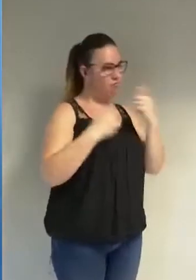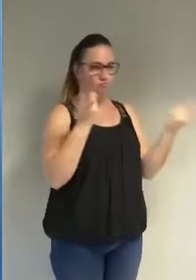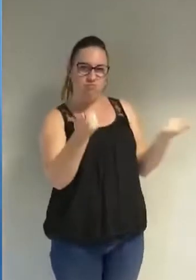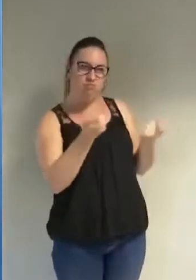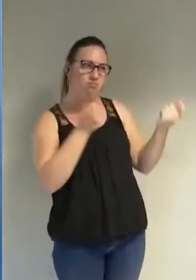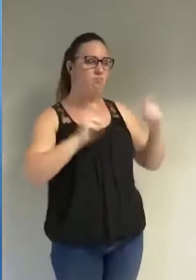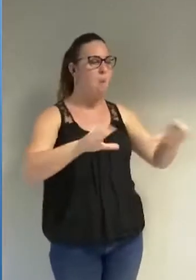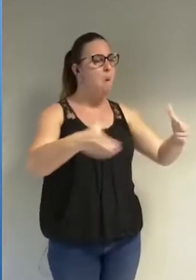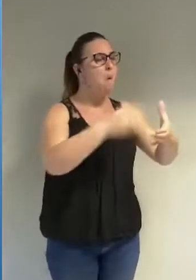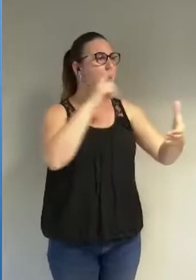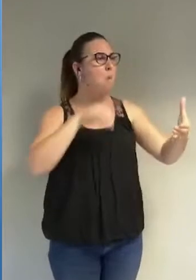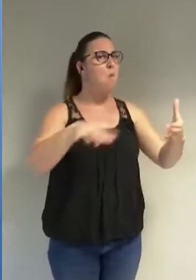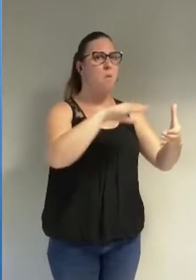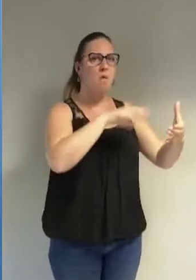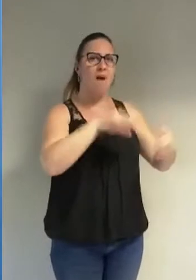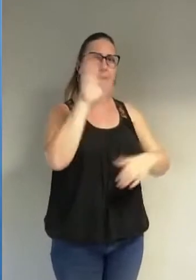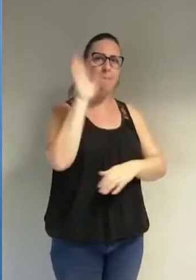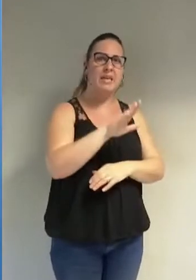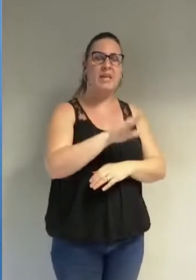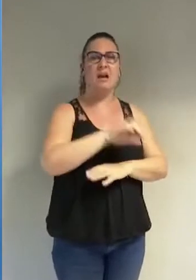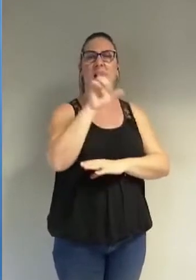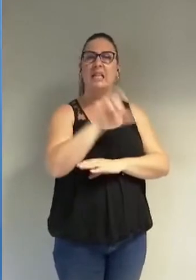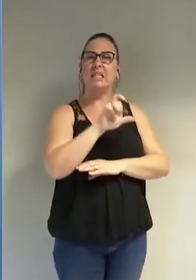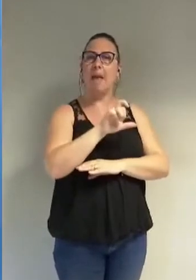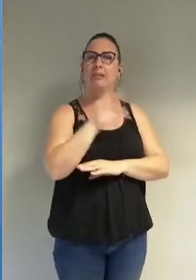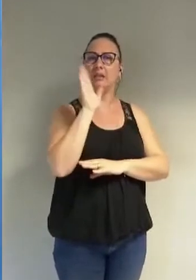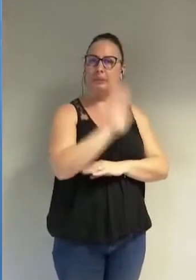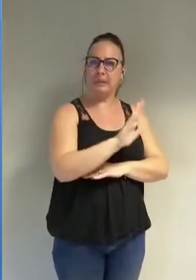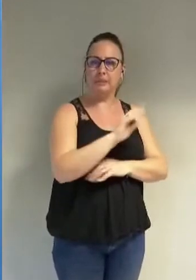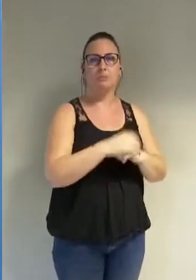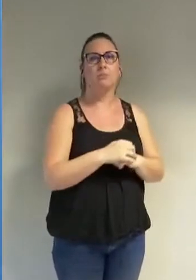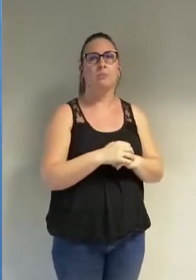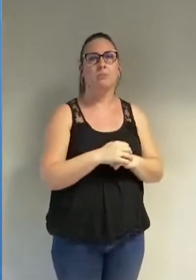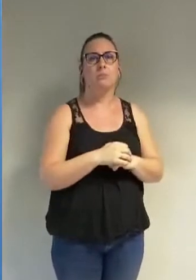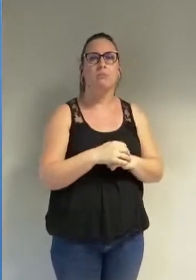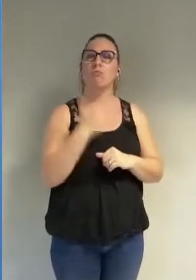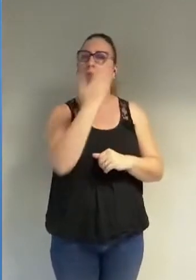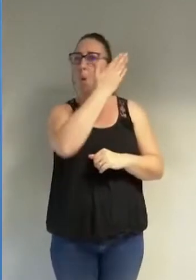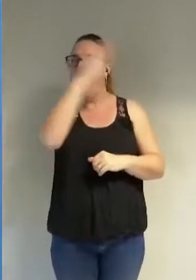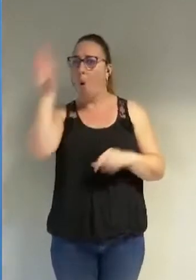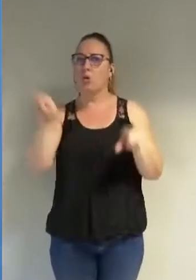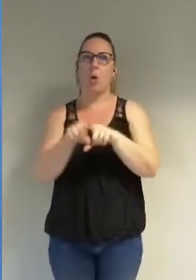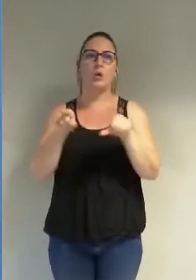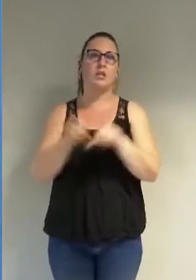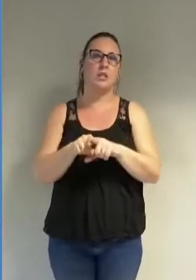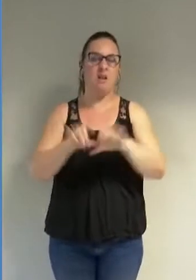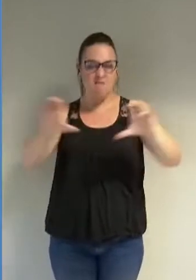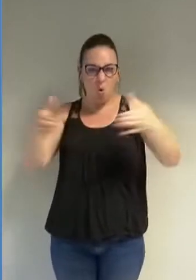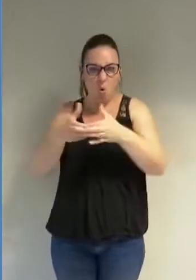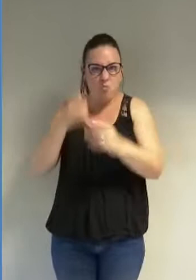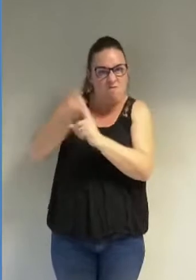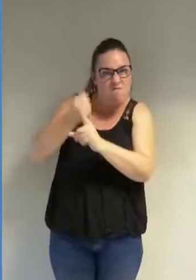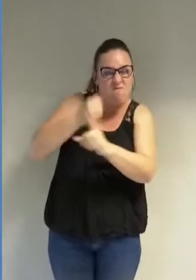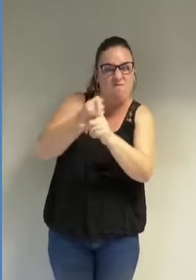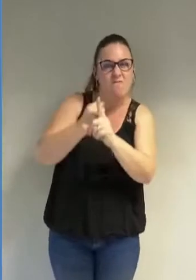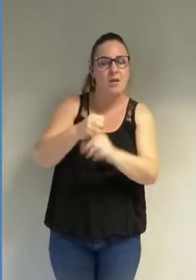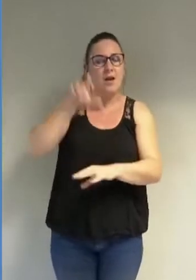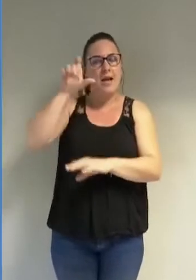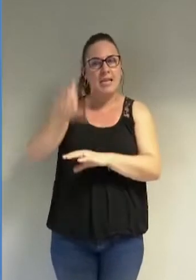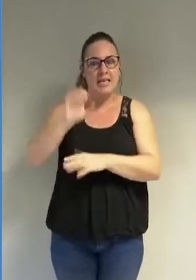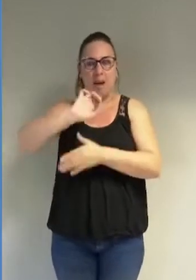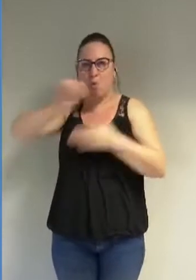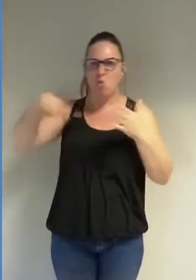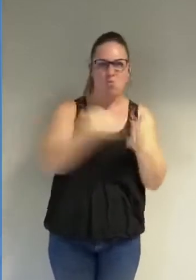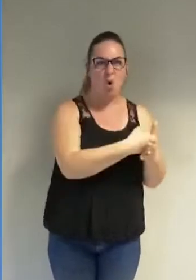d'un groupe de femmes islamistes soutenues bien sûr par un agglomérat d'islamo-gauchistes qui voudraient nous faire croire que ce que